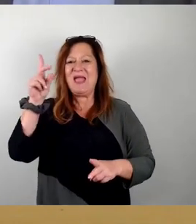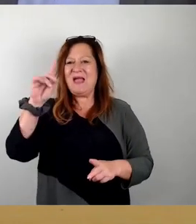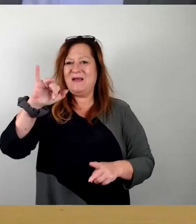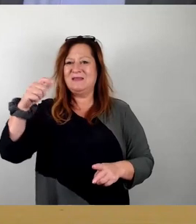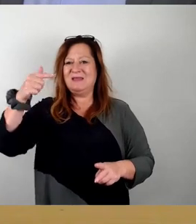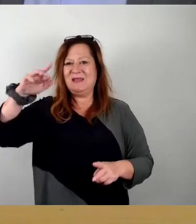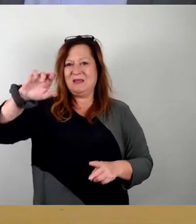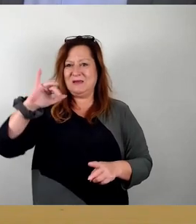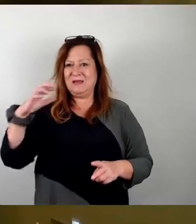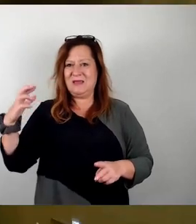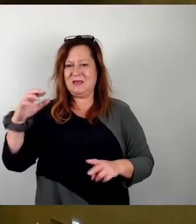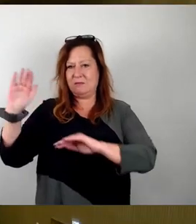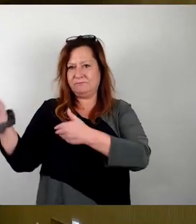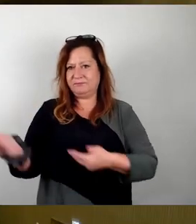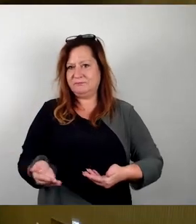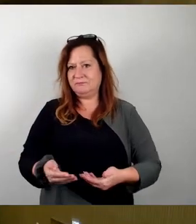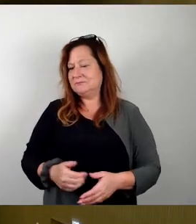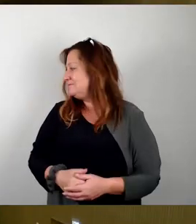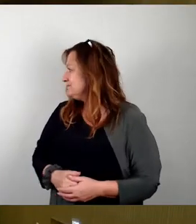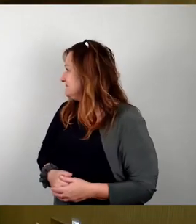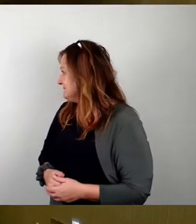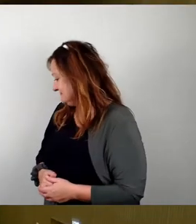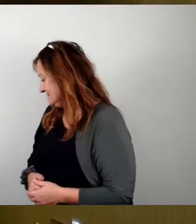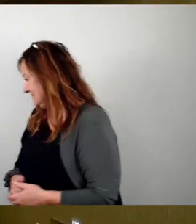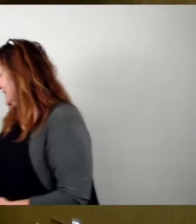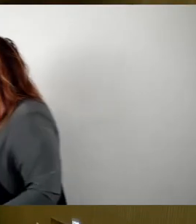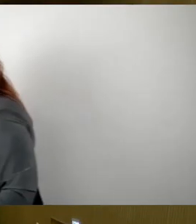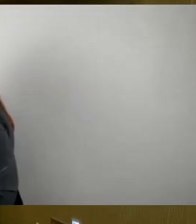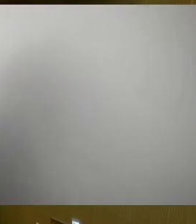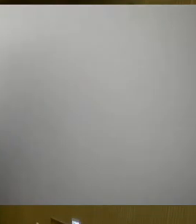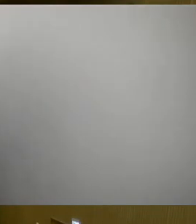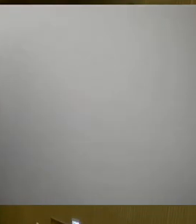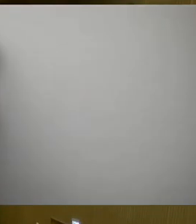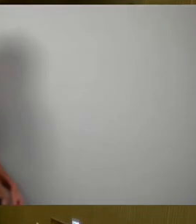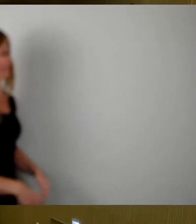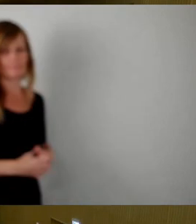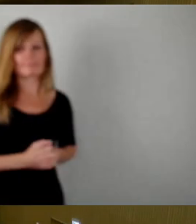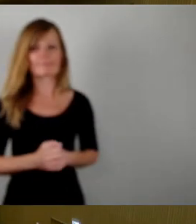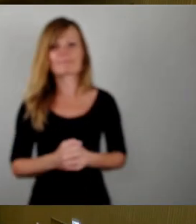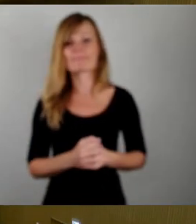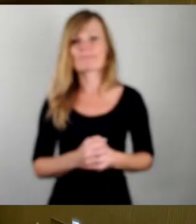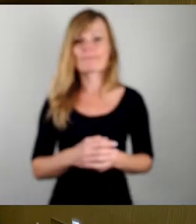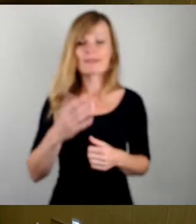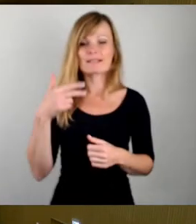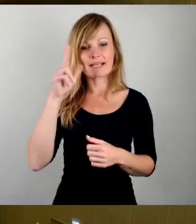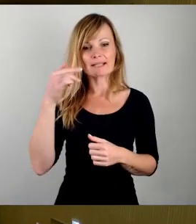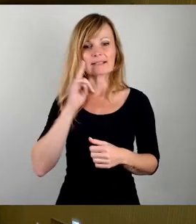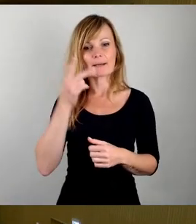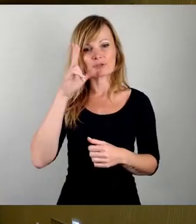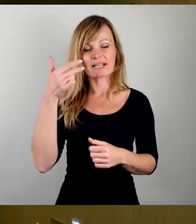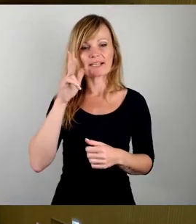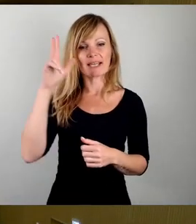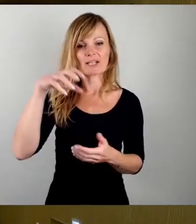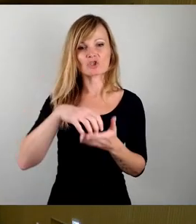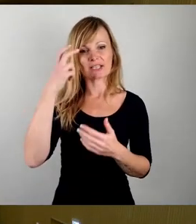Wort. Ja, sehr geehrte Damen und Herren, sehr geehrte Stadträte. Vielen Dank, dass ich als Betroffener zu den Plänen der